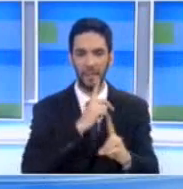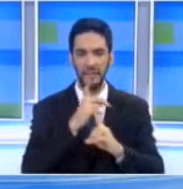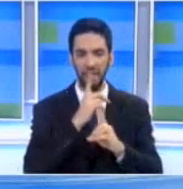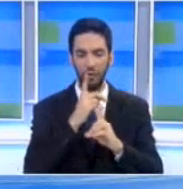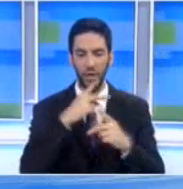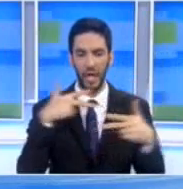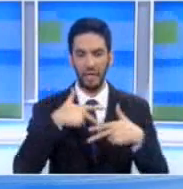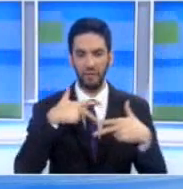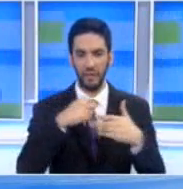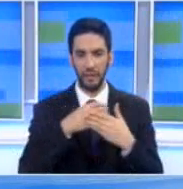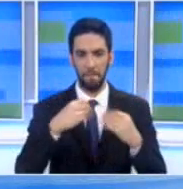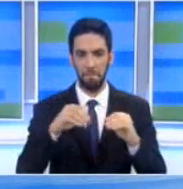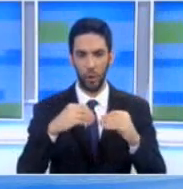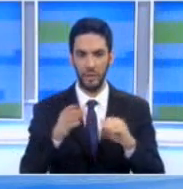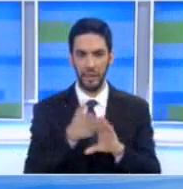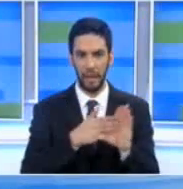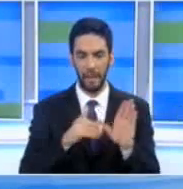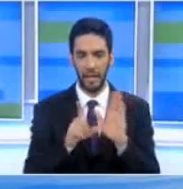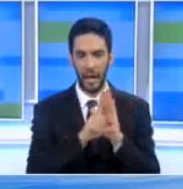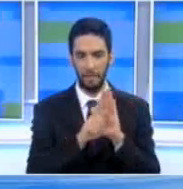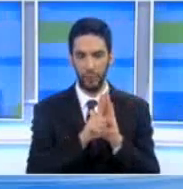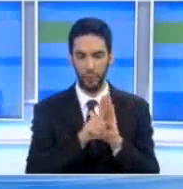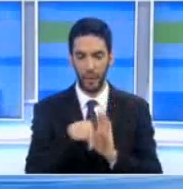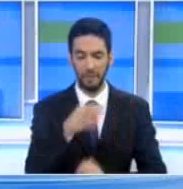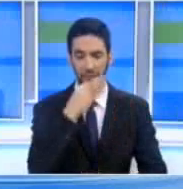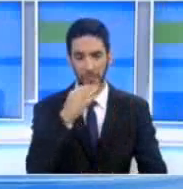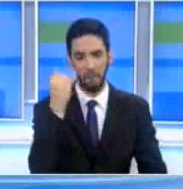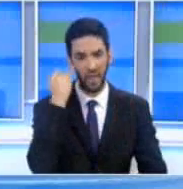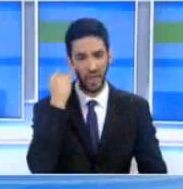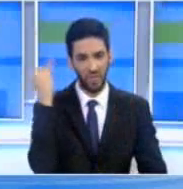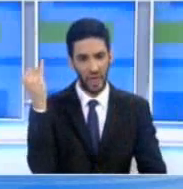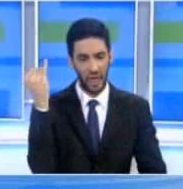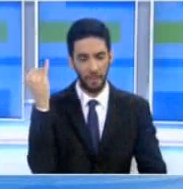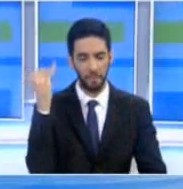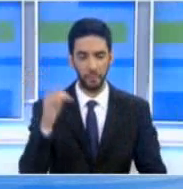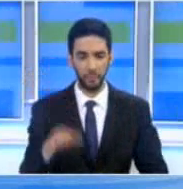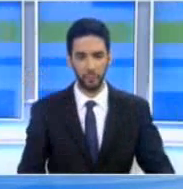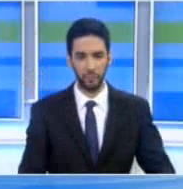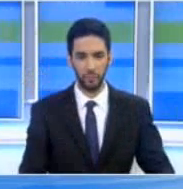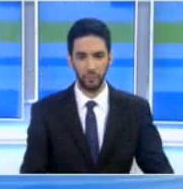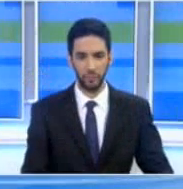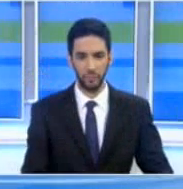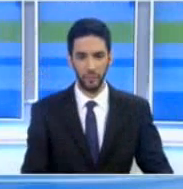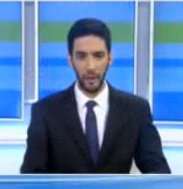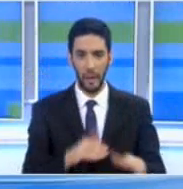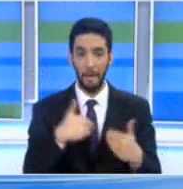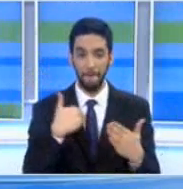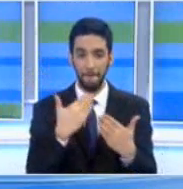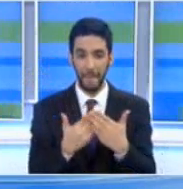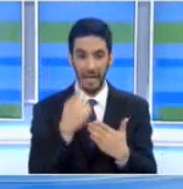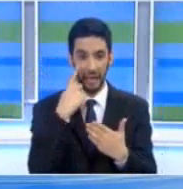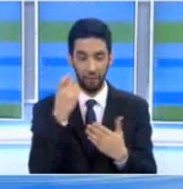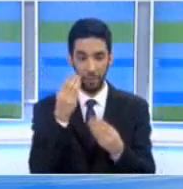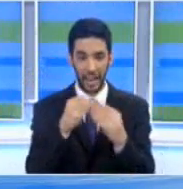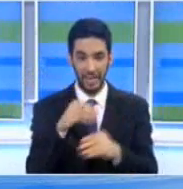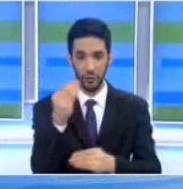έγιναν για το λιμάνι Λεμεσού Η σήγησή μας είναι όπως μέχρι να διαρευνηθεί το ζήτημα να